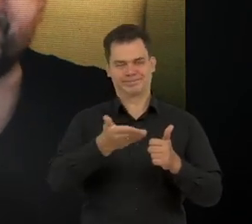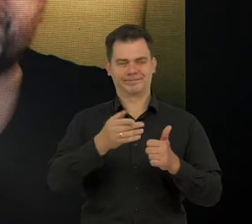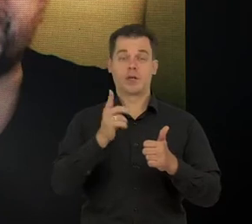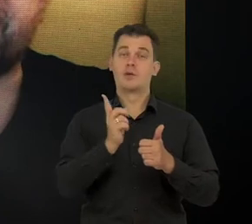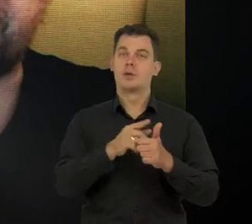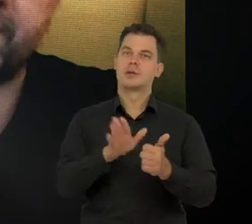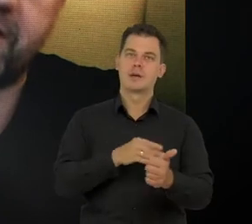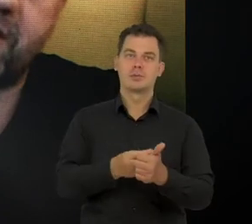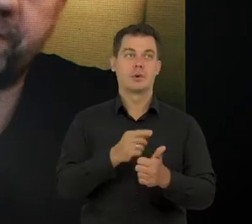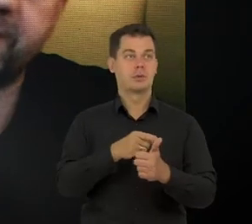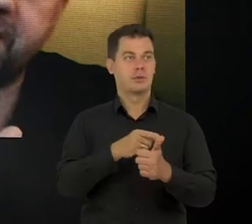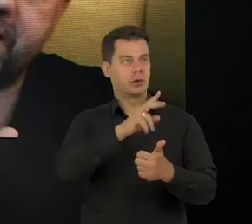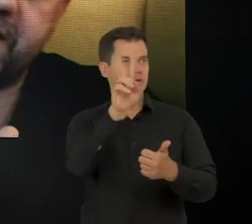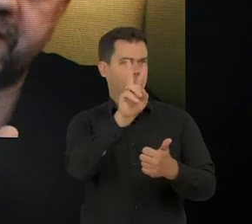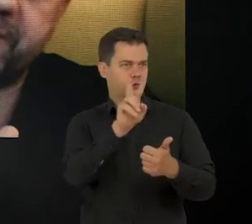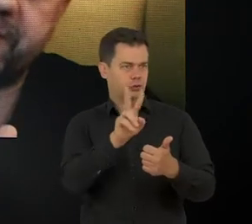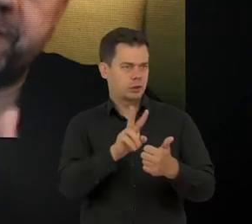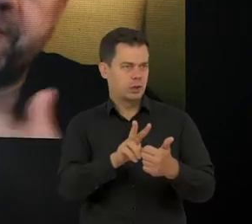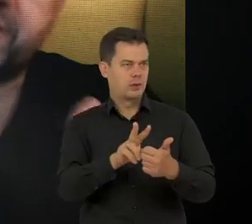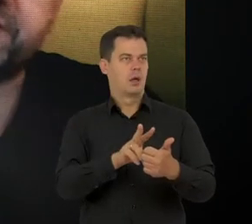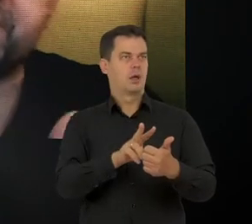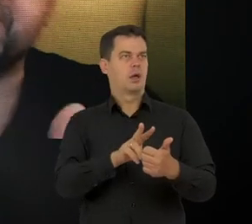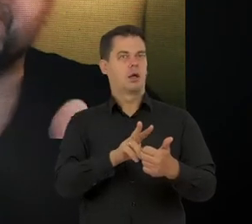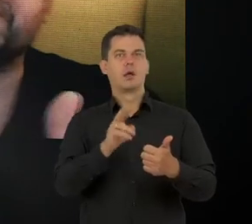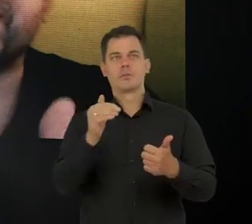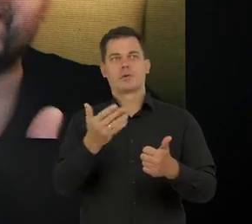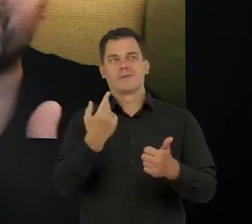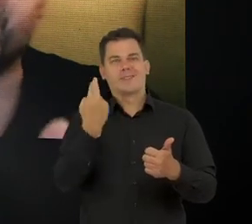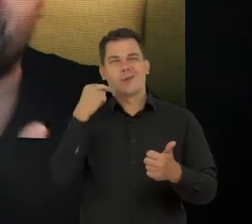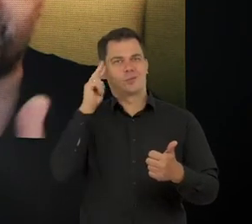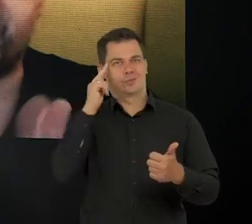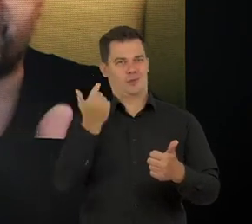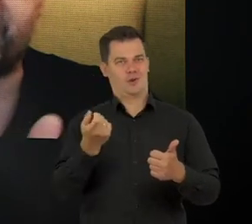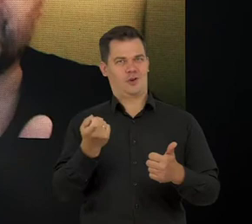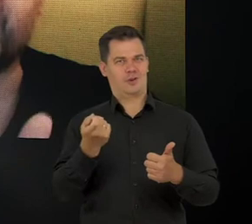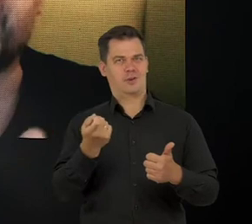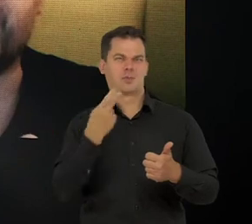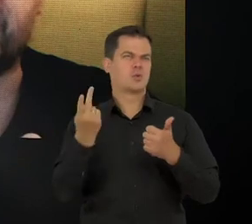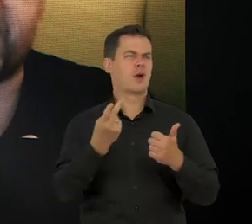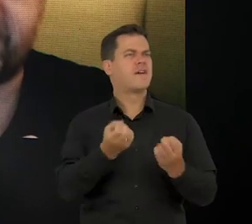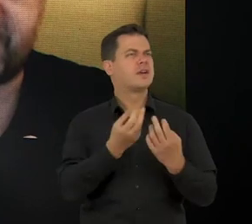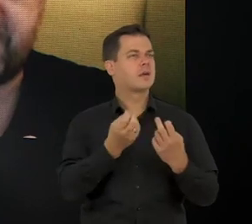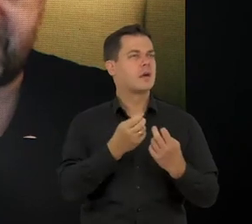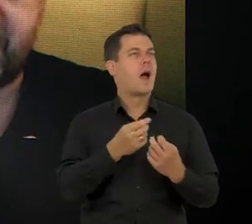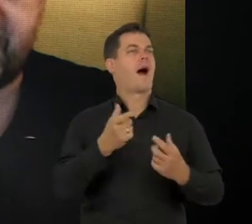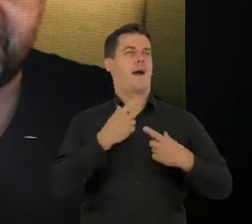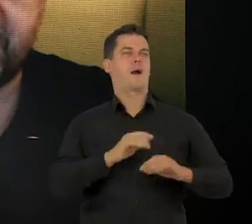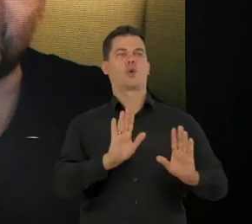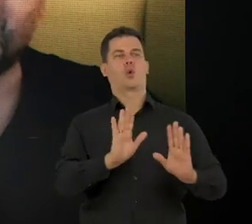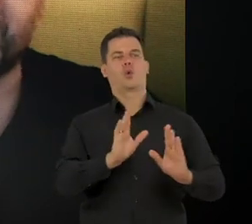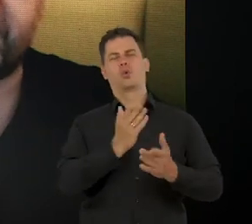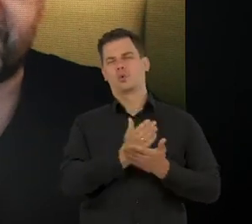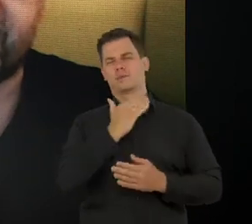I ci zwykli ludzie mogą albo po prostu nie rozumieć pewnych rzeczy i szukać najprostszego wyjaśnienia.